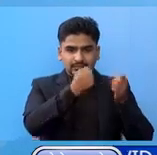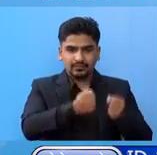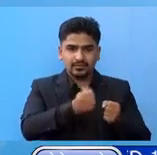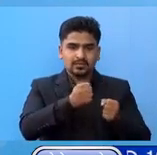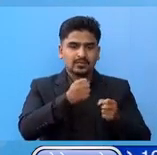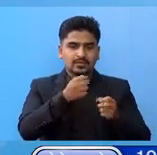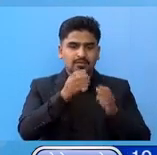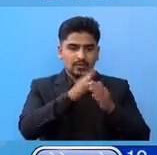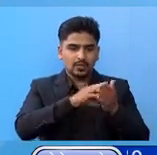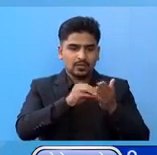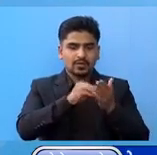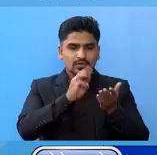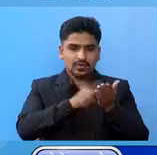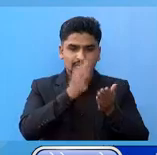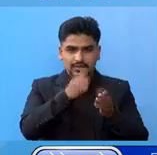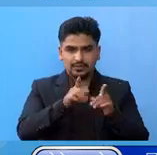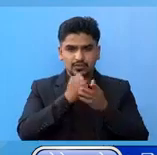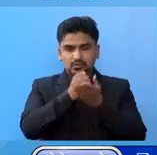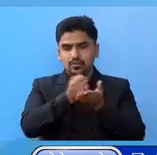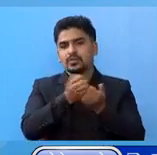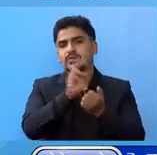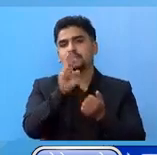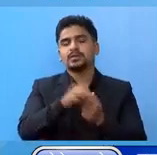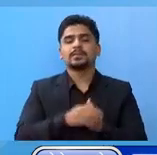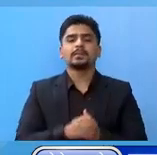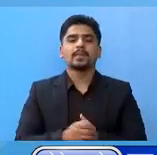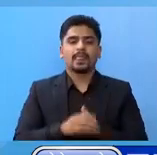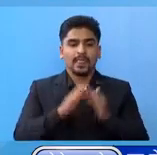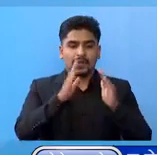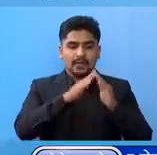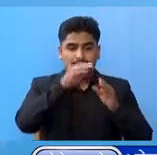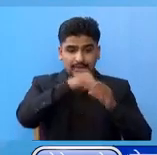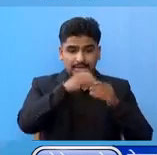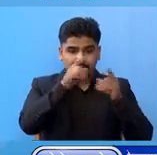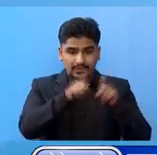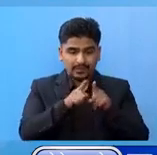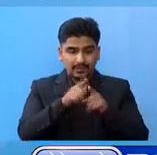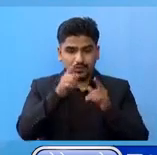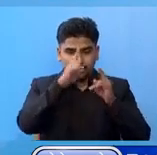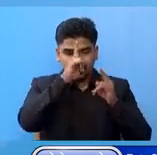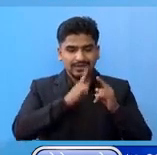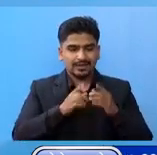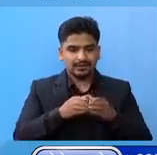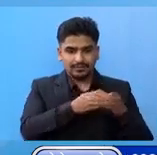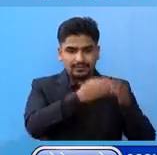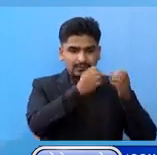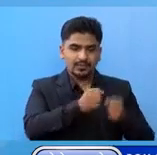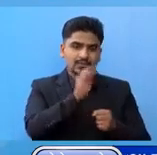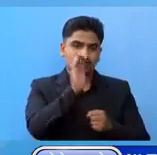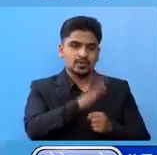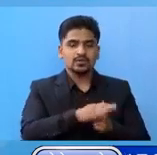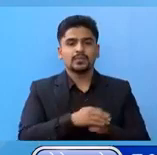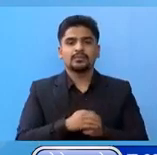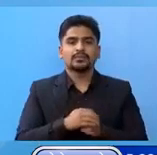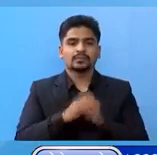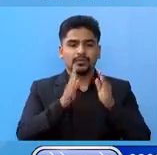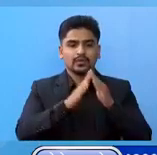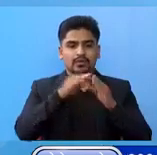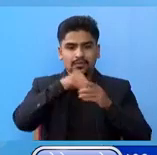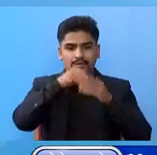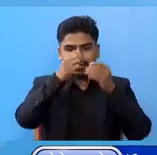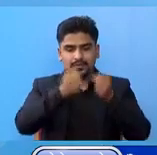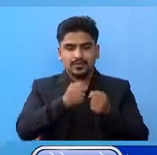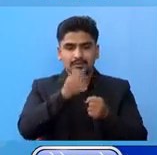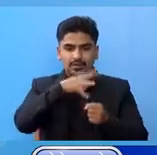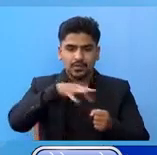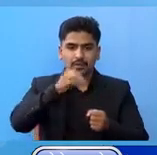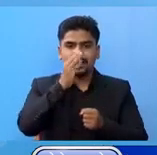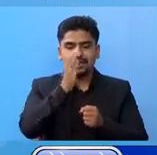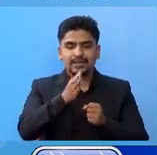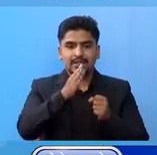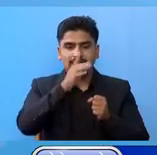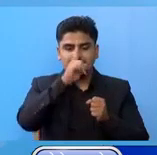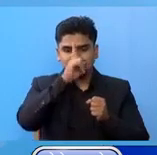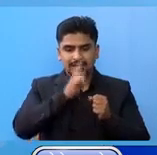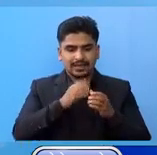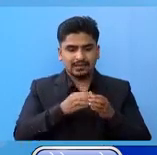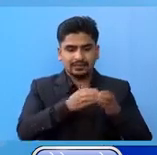गहर